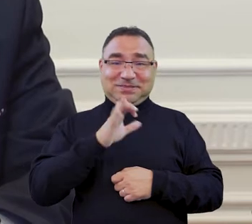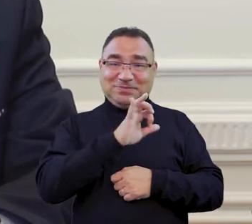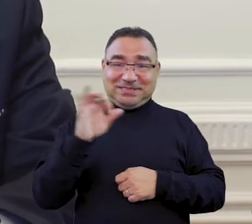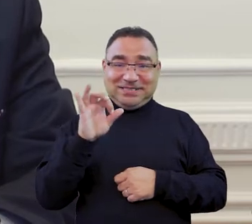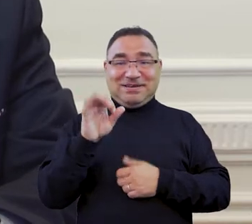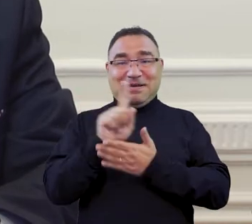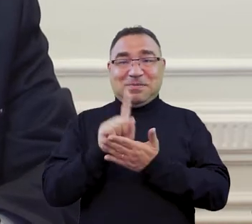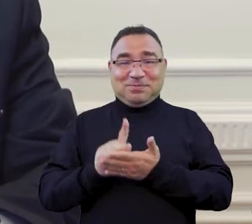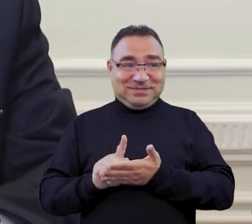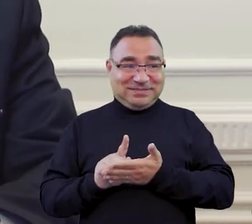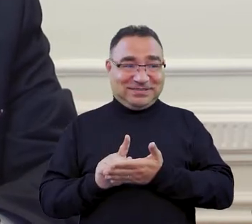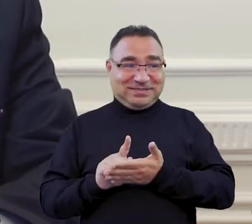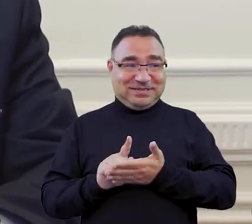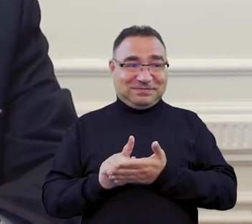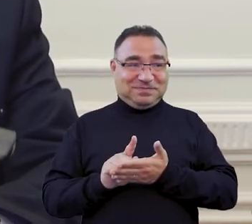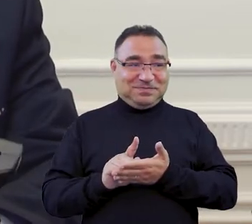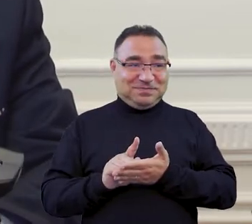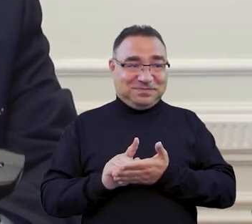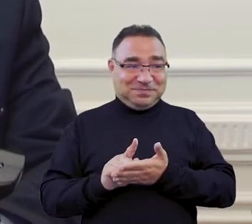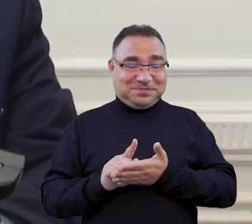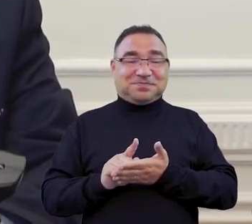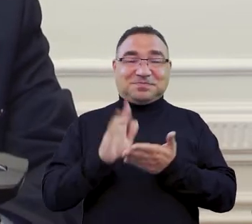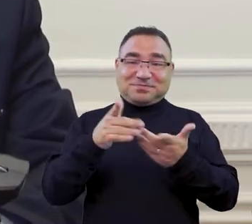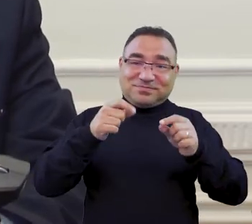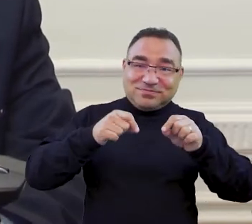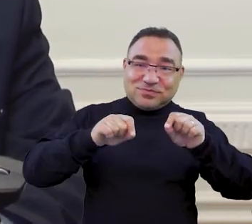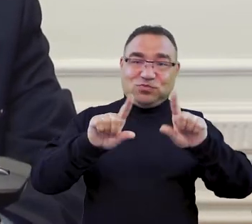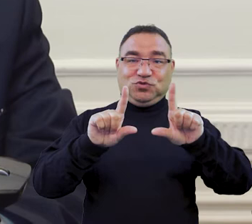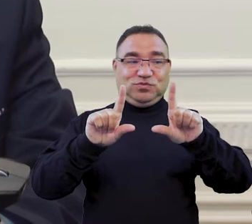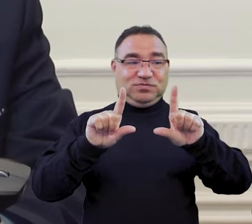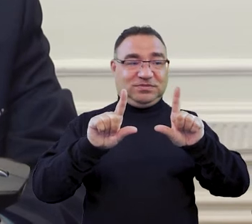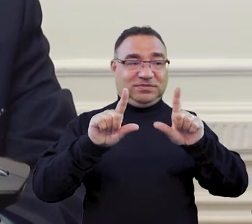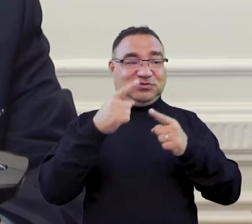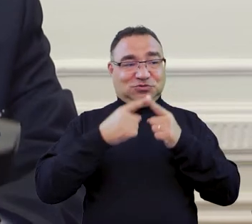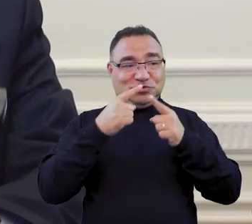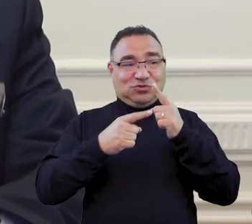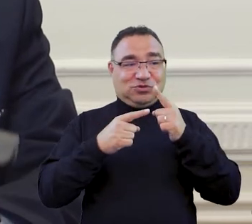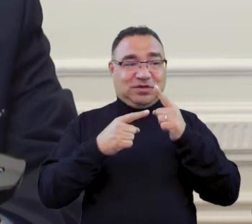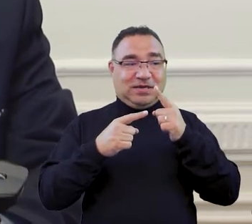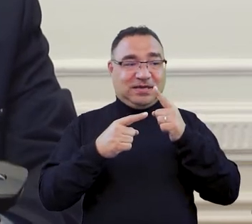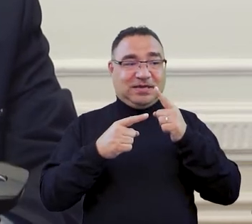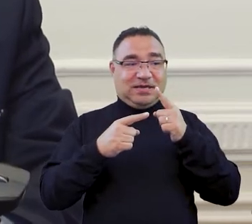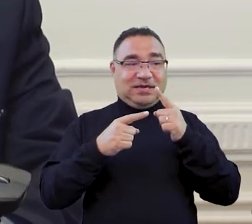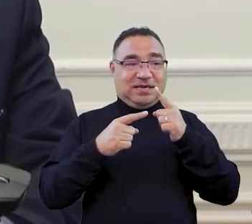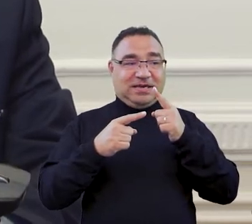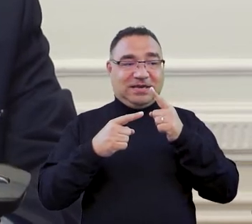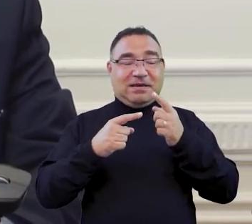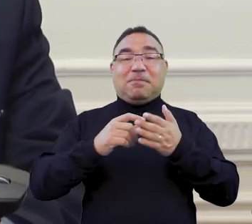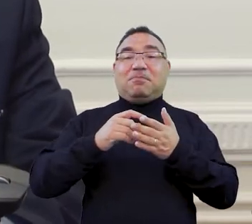znany klasyczny sprzęt typu myszka. I tutaj w tym momencie